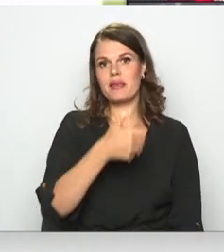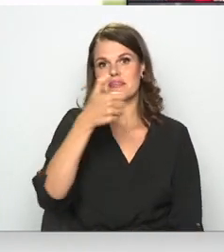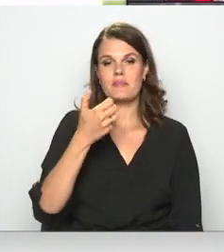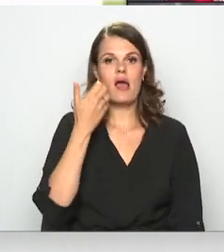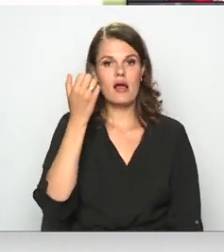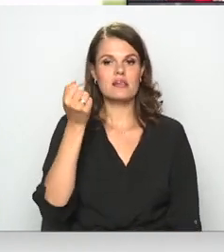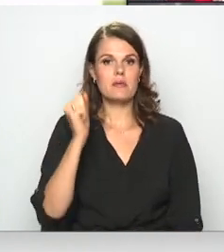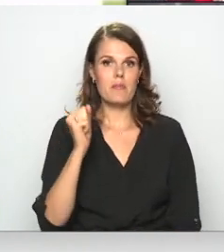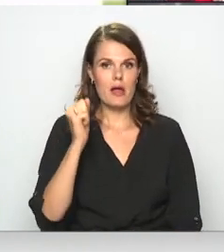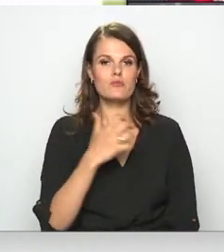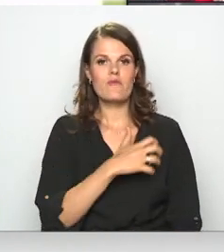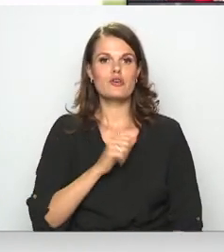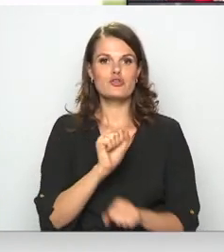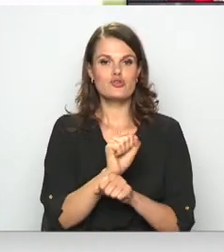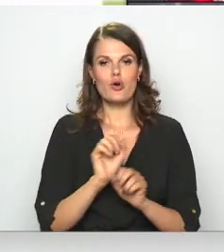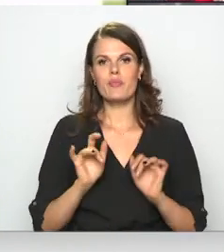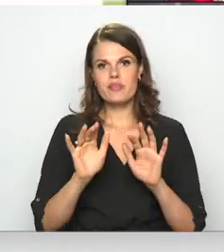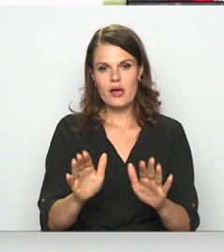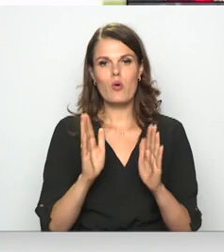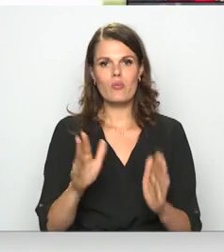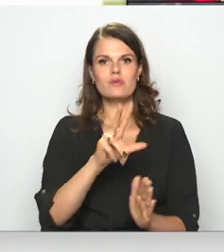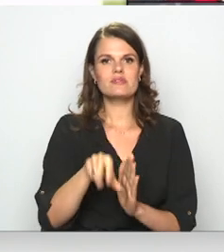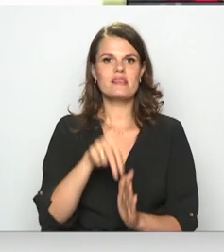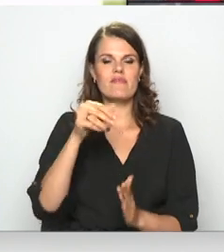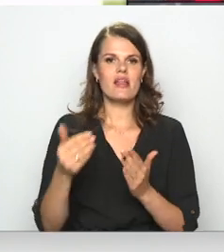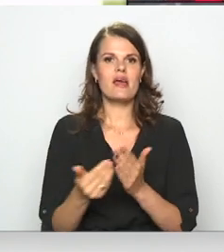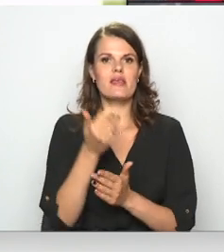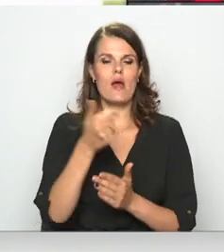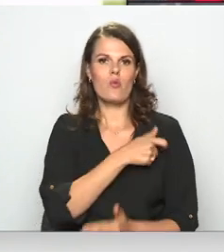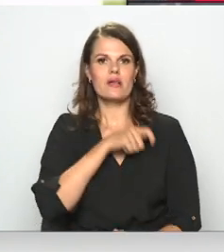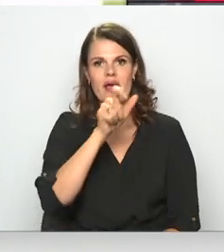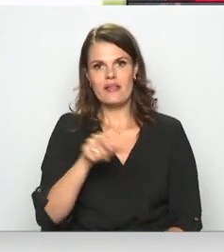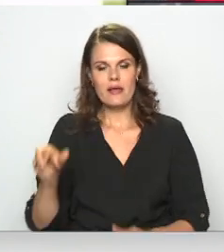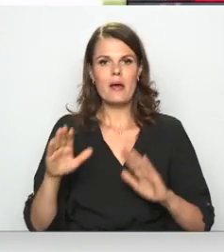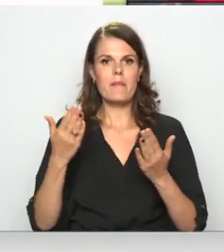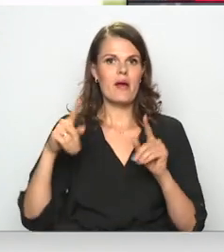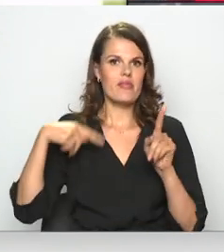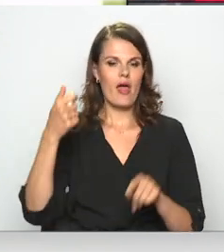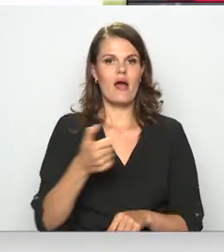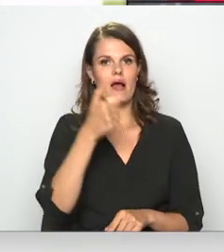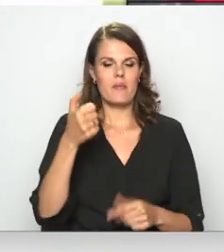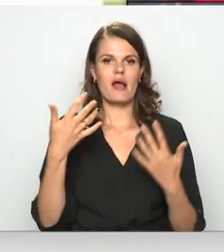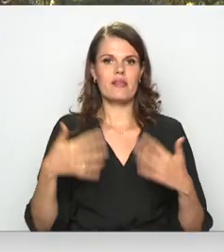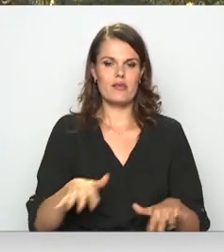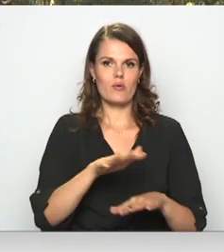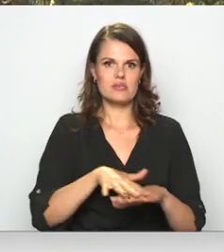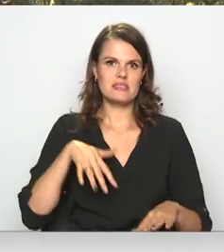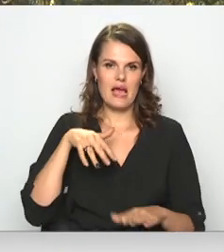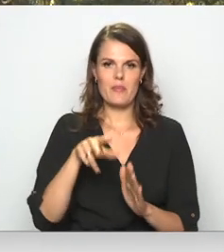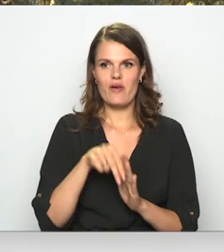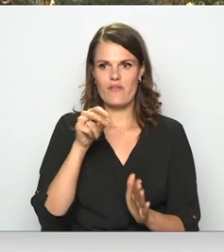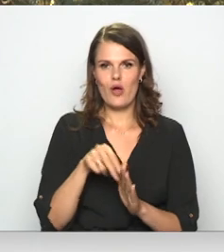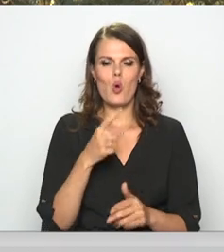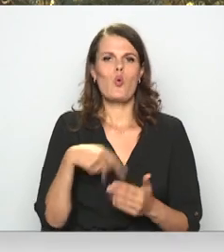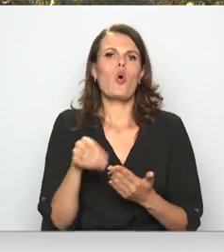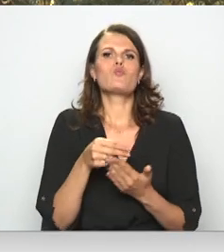spēļu zālē būtu jāpārtrauc darbība, būs ievēlēti jauni deputāti, bet jau nākamgad ir sājums vēlēšanas. Ko nozīmē